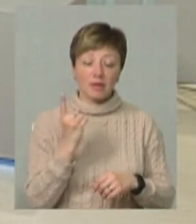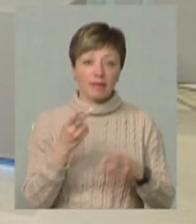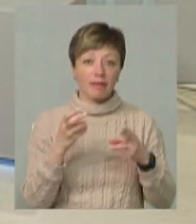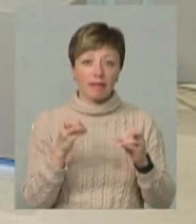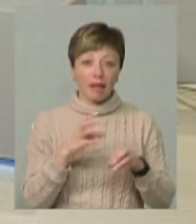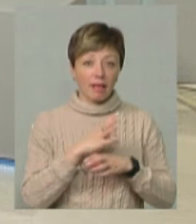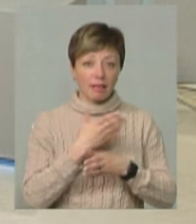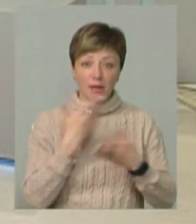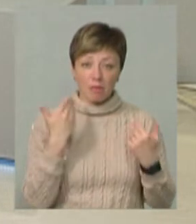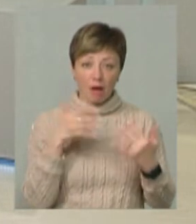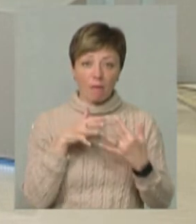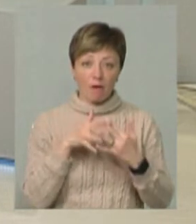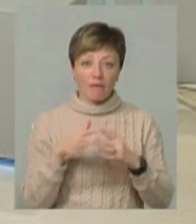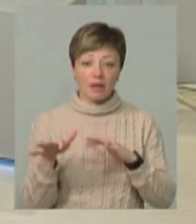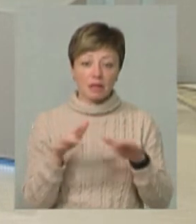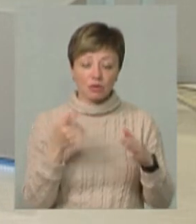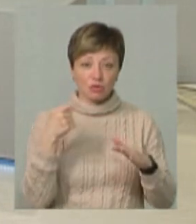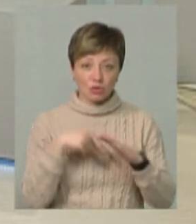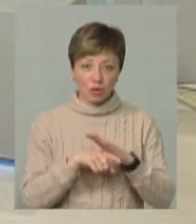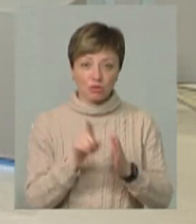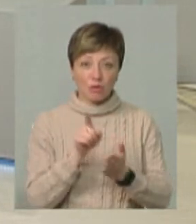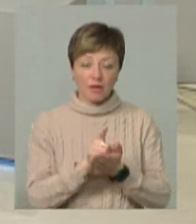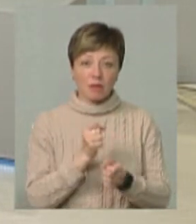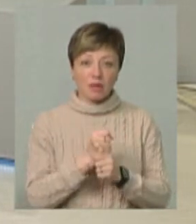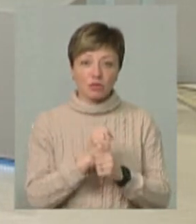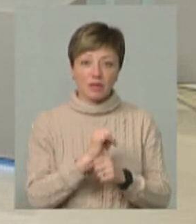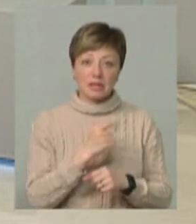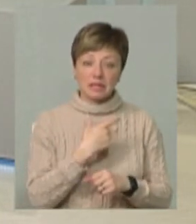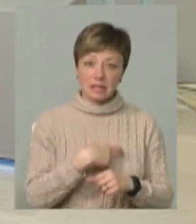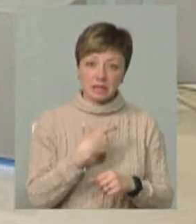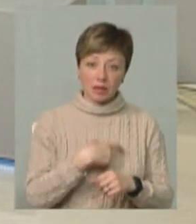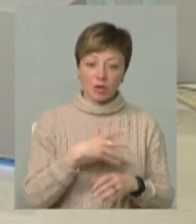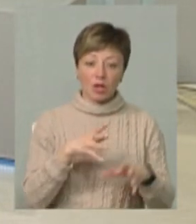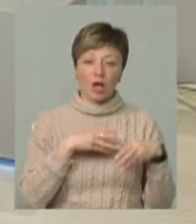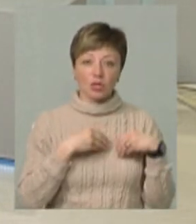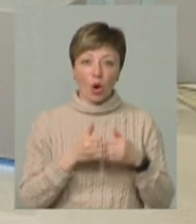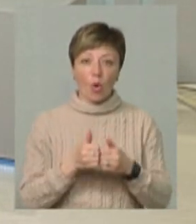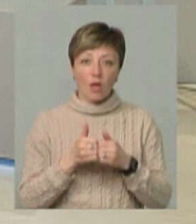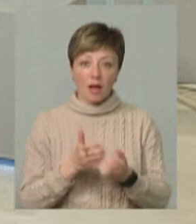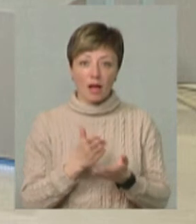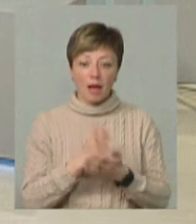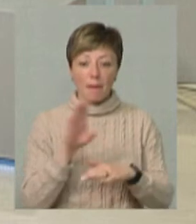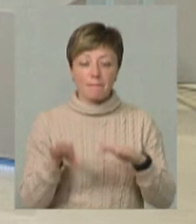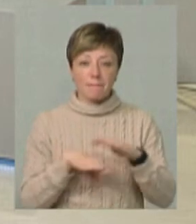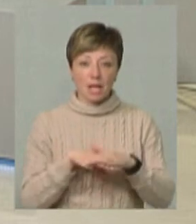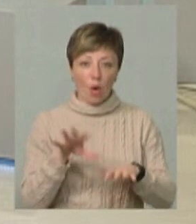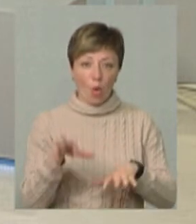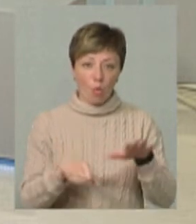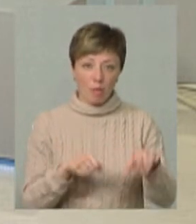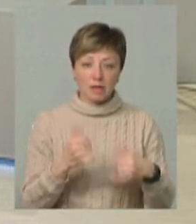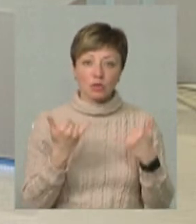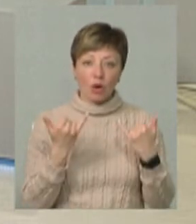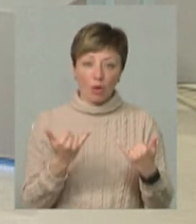проходять бойові дії, значить, ми повинні працювати і за себе, і за наших колег, які є під окупацією. І тому